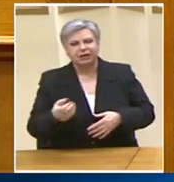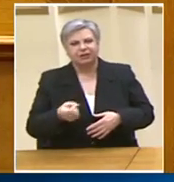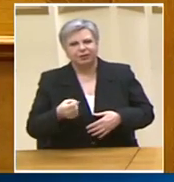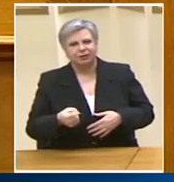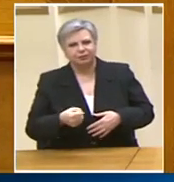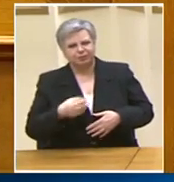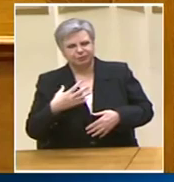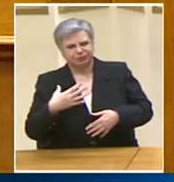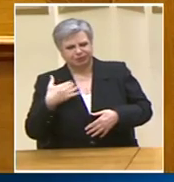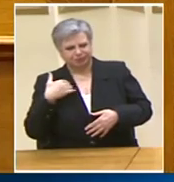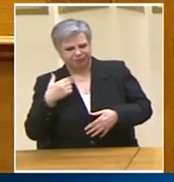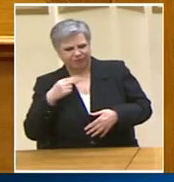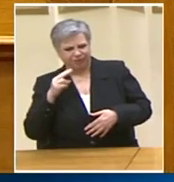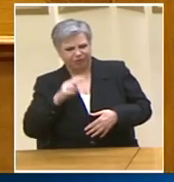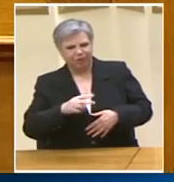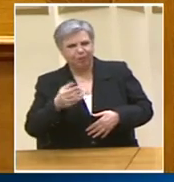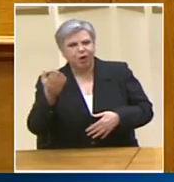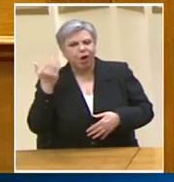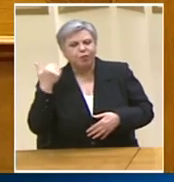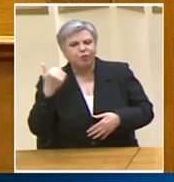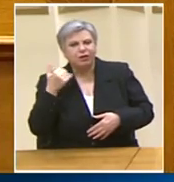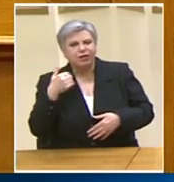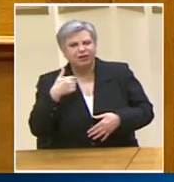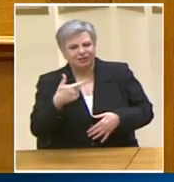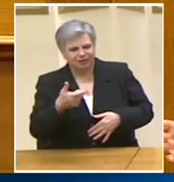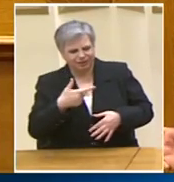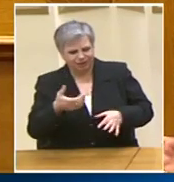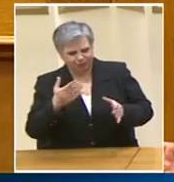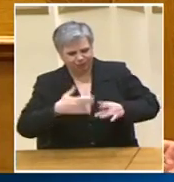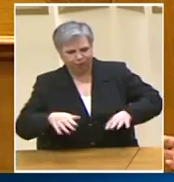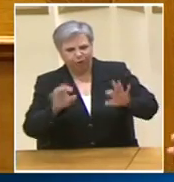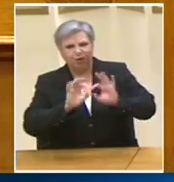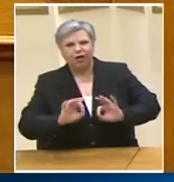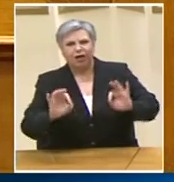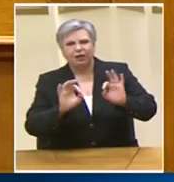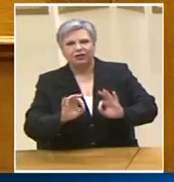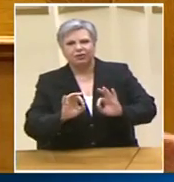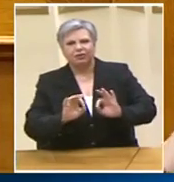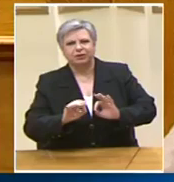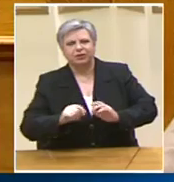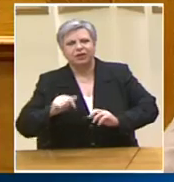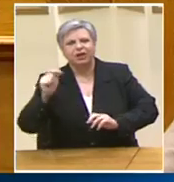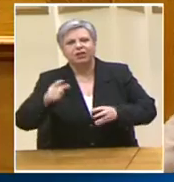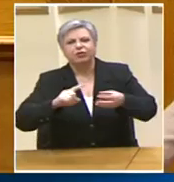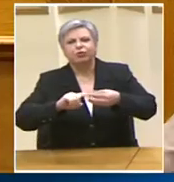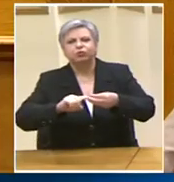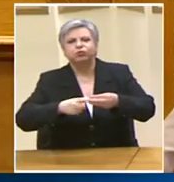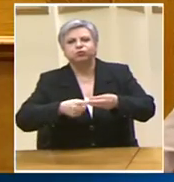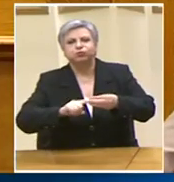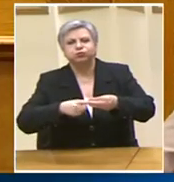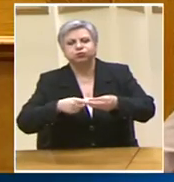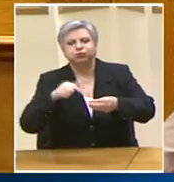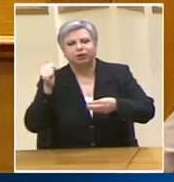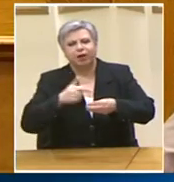Δίκτορ Όρμπαν Στην Ουγγαρία Μπορεί και η κυβέρνηση Μπολσονάρο στην Βραζιλία Αν λάγουμε υπόψη μας